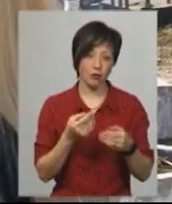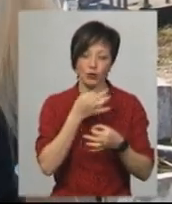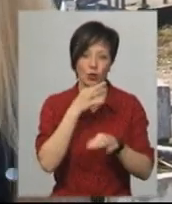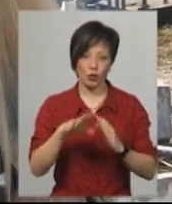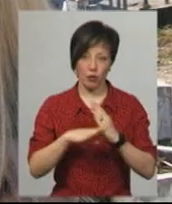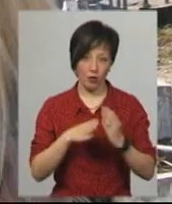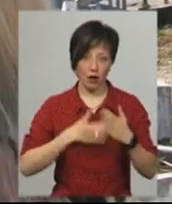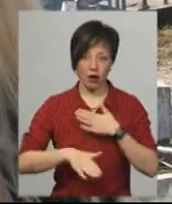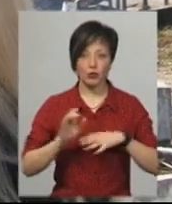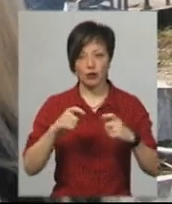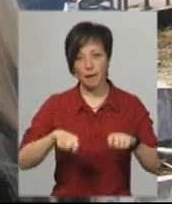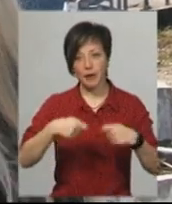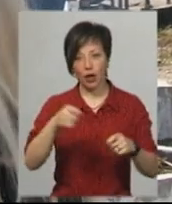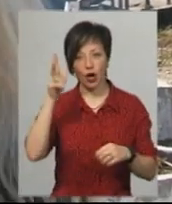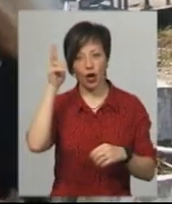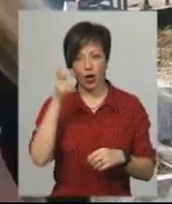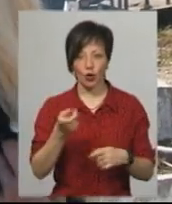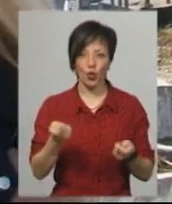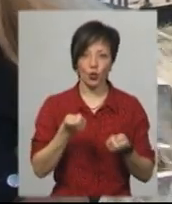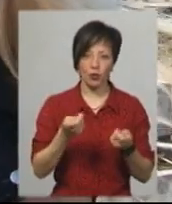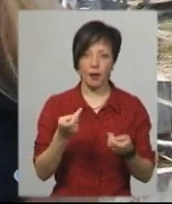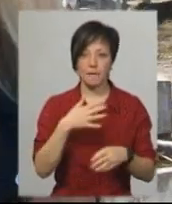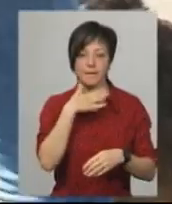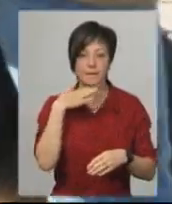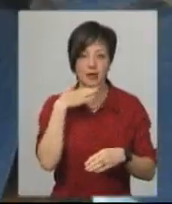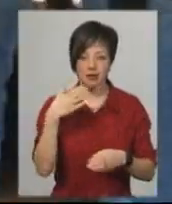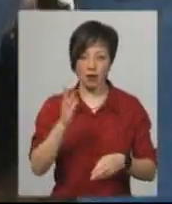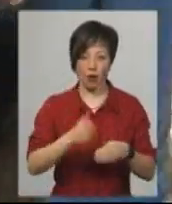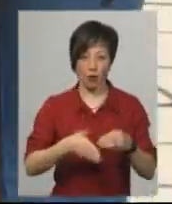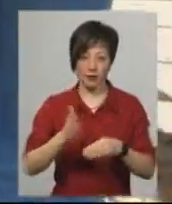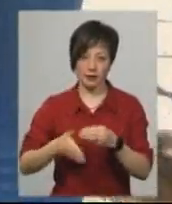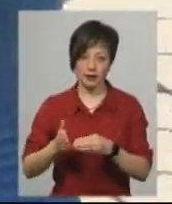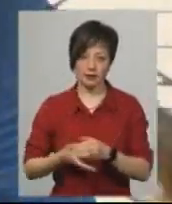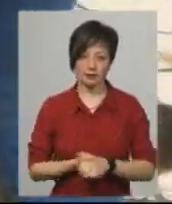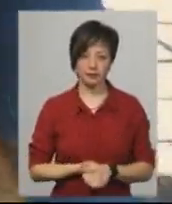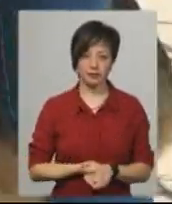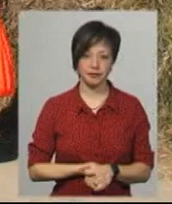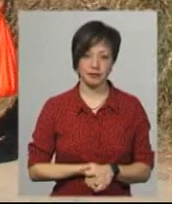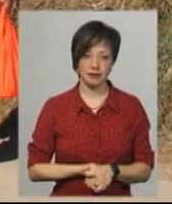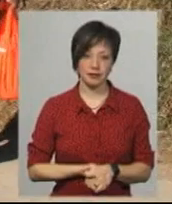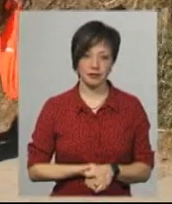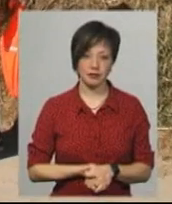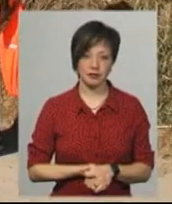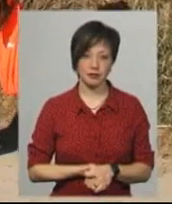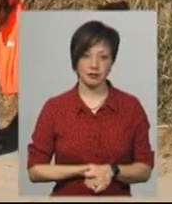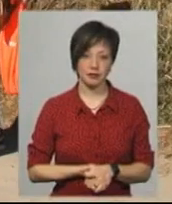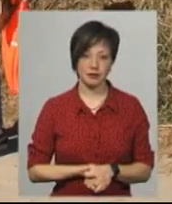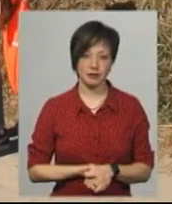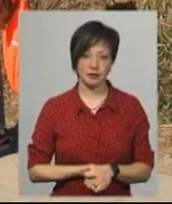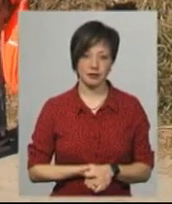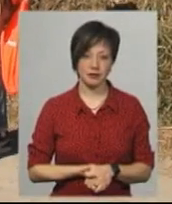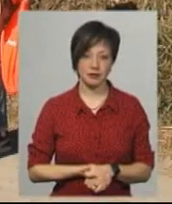допомозі. Можливо, передати гречку, крупи, місні обрізки. Катерина Шевчук, Віктор Кривий. Новини на Суспільному.